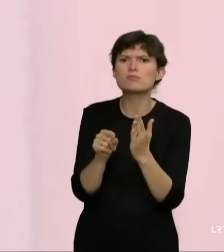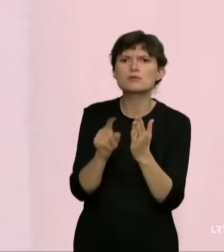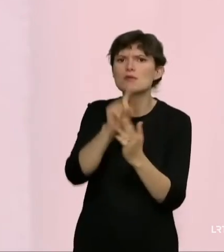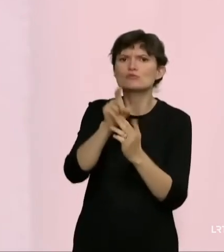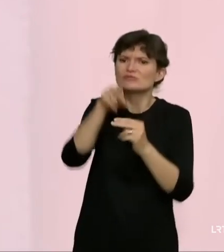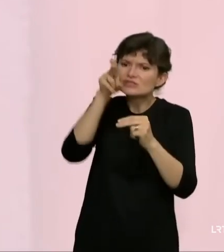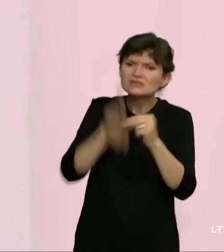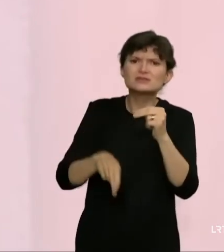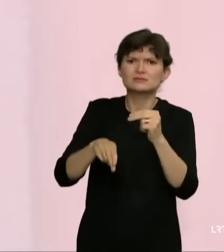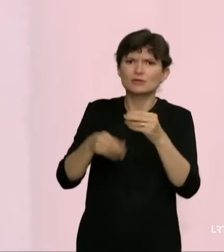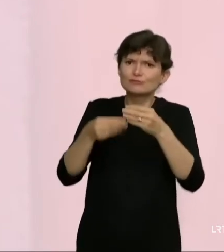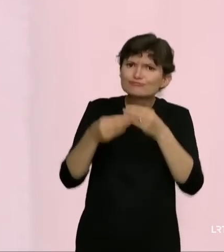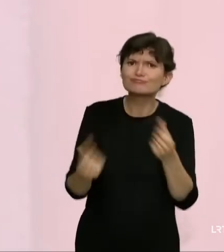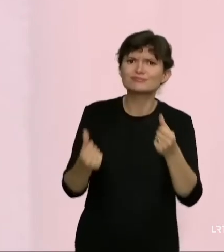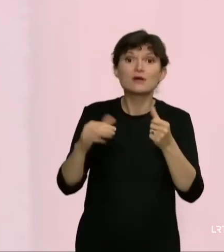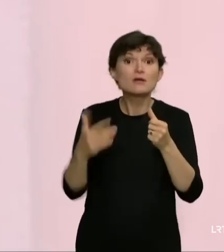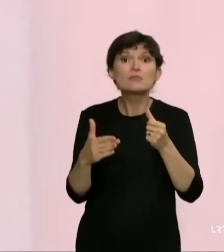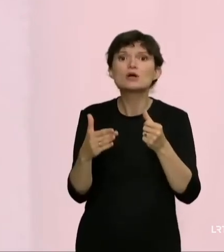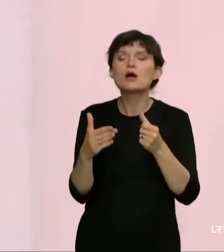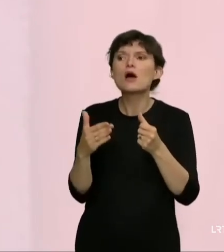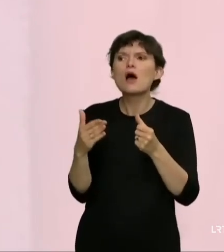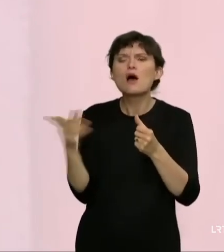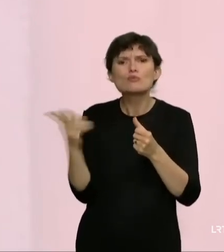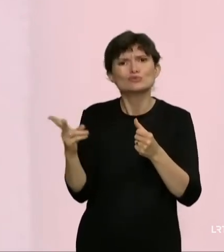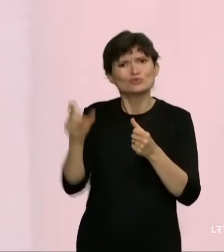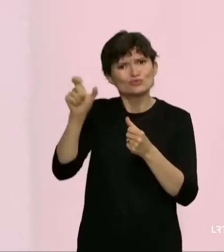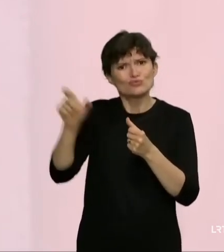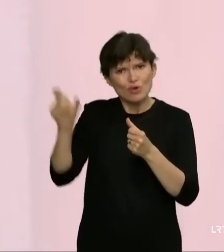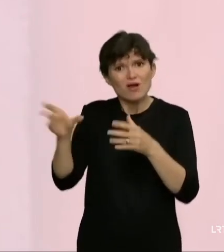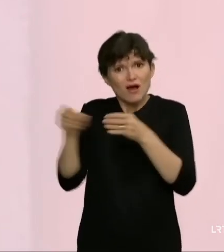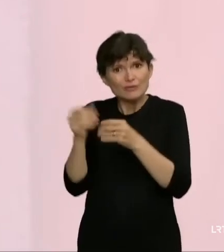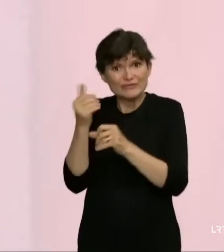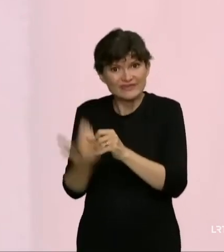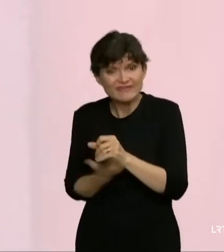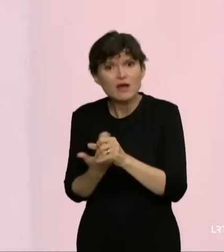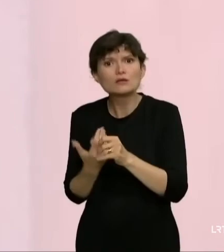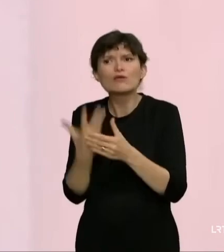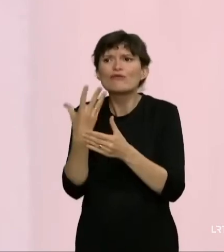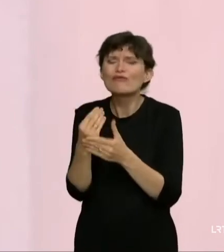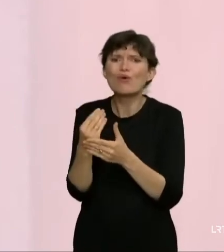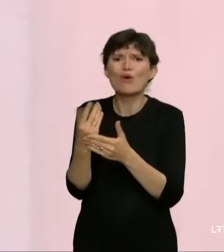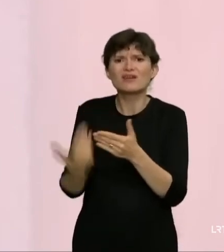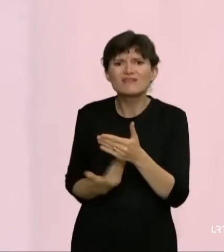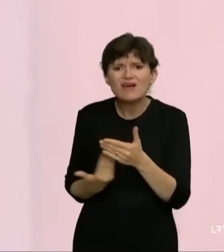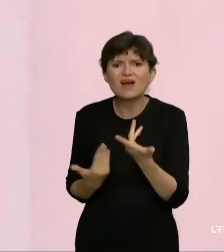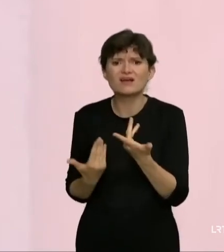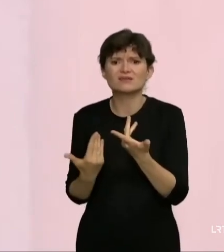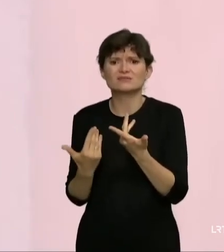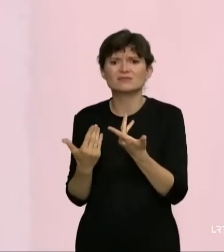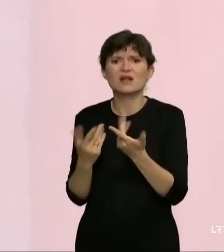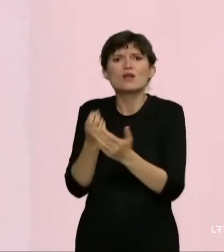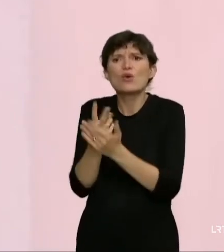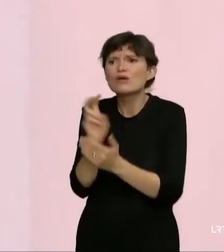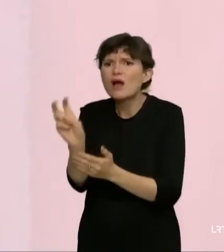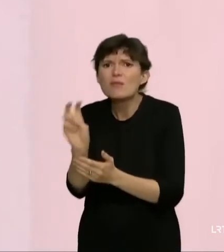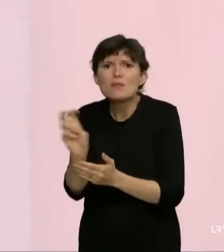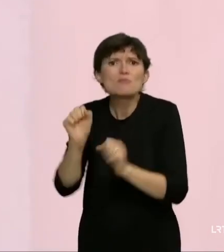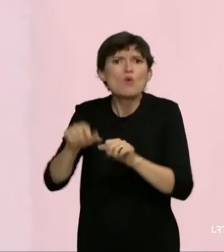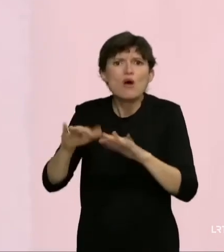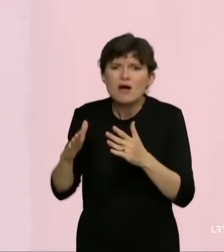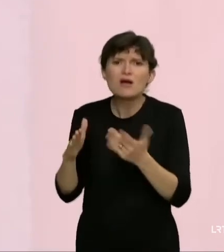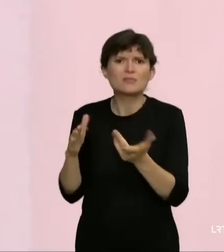kaip gali žmonės kartu gyvenantis reguliuoti savo būties dalykus, lankyti vienas kitą ligoninėje,